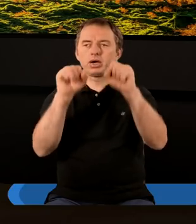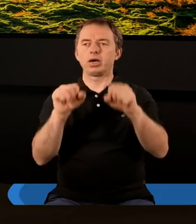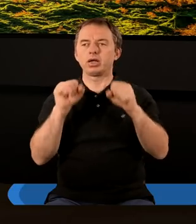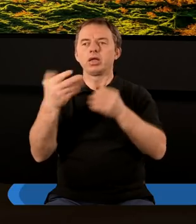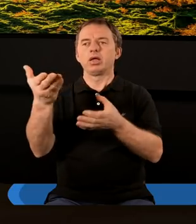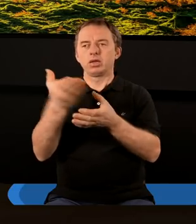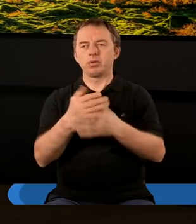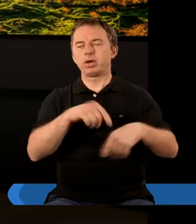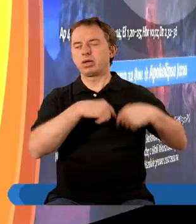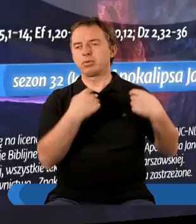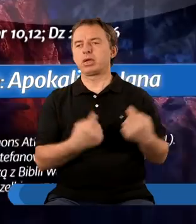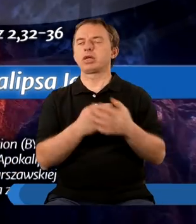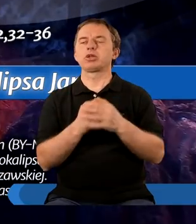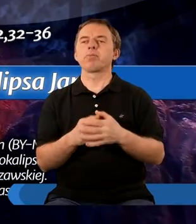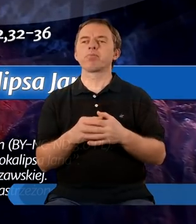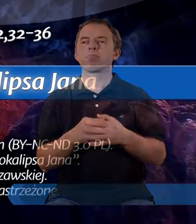Zapraszam serdecznie.